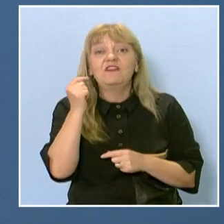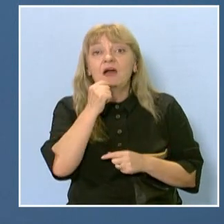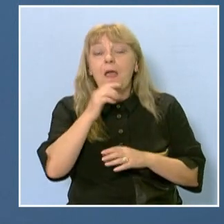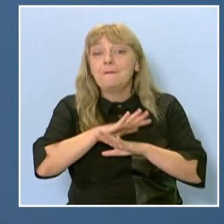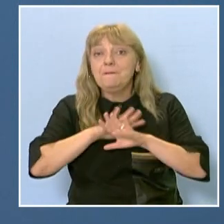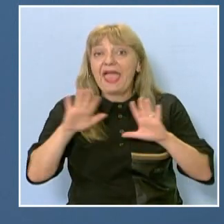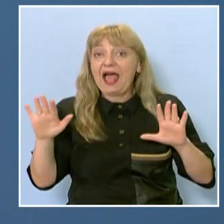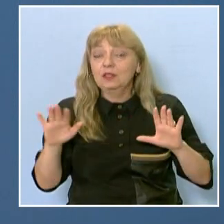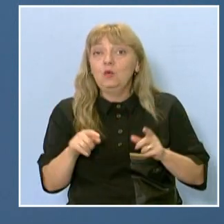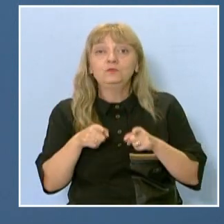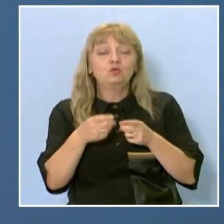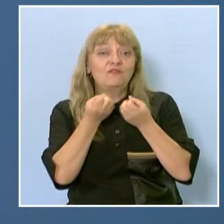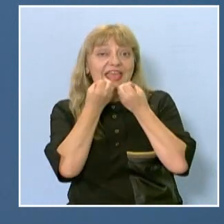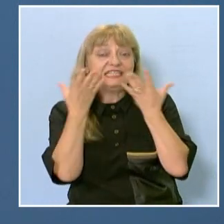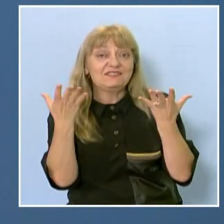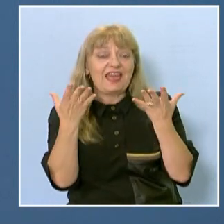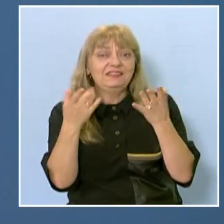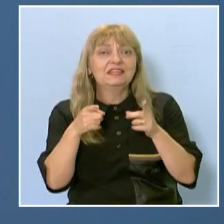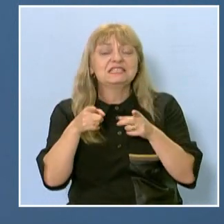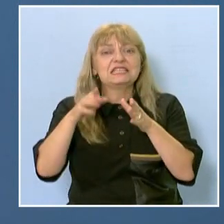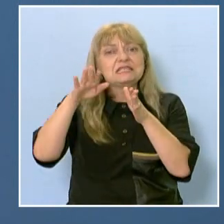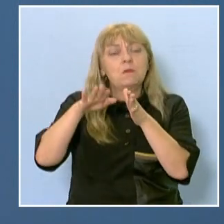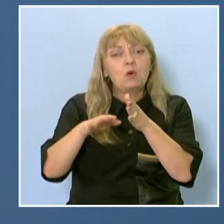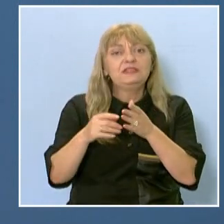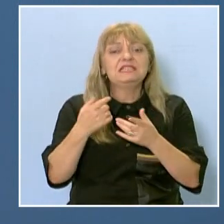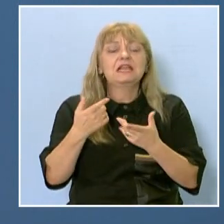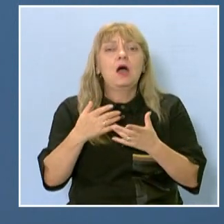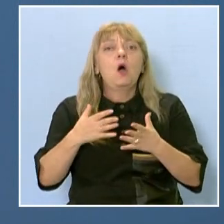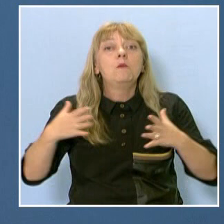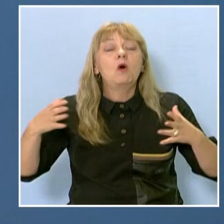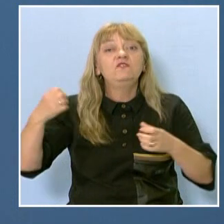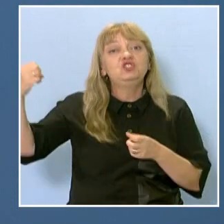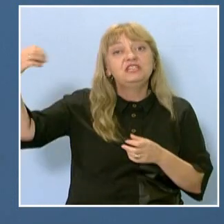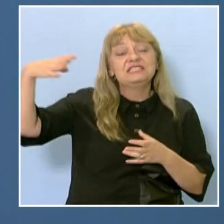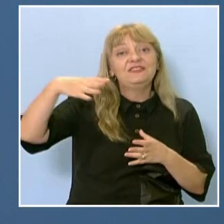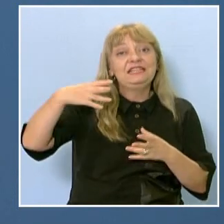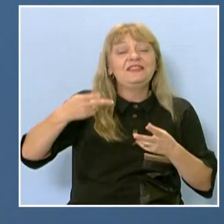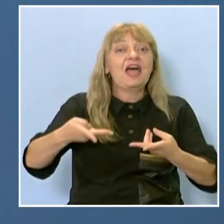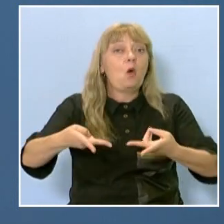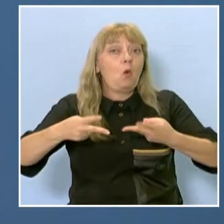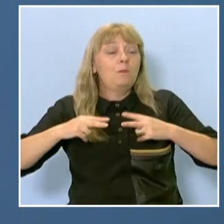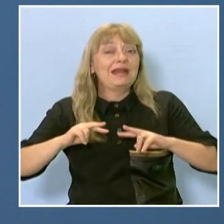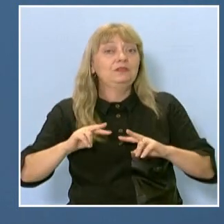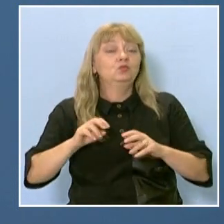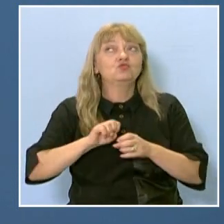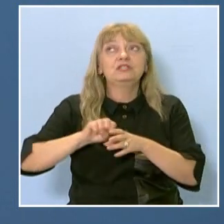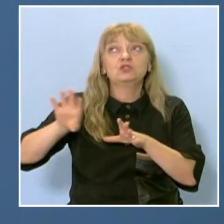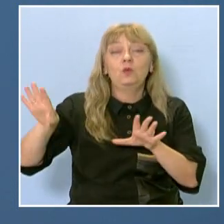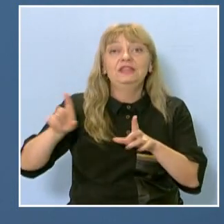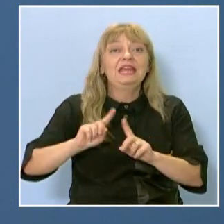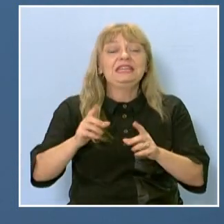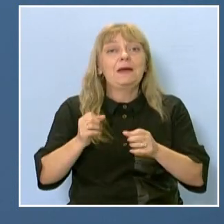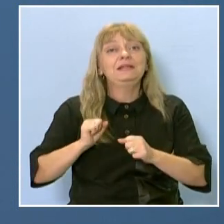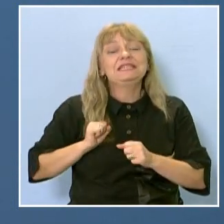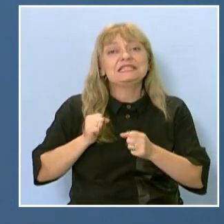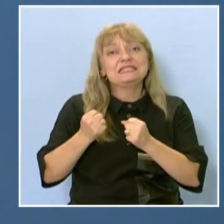това е цвят с много по-низко обедо. Съответно, повече светлина ще бъде отразена обратно. Няма да се задържа вътре в настилката,